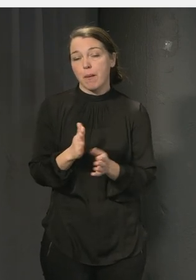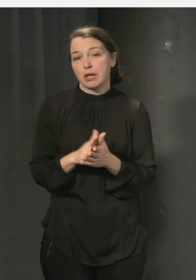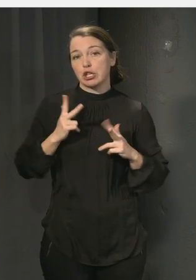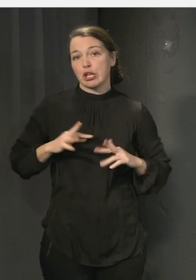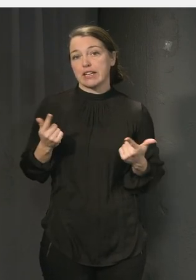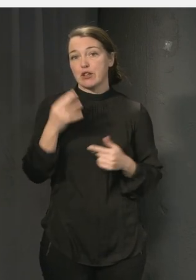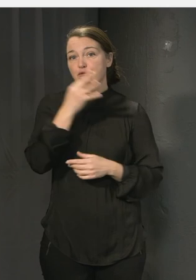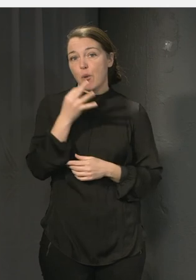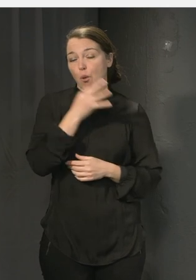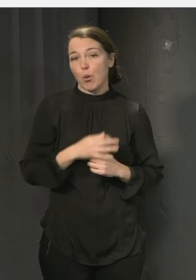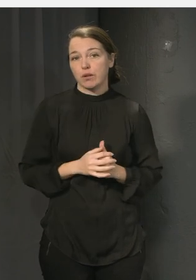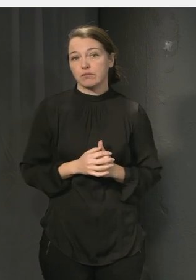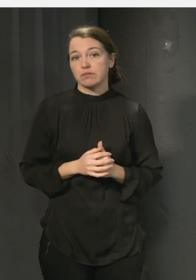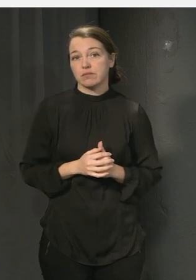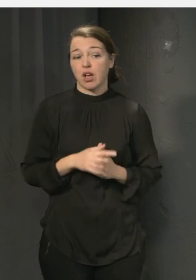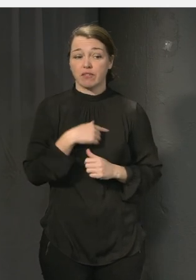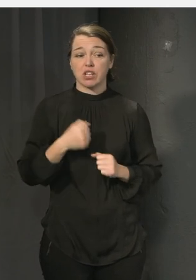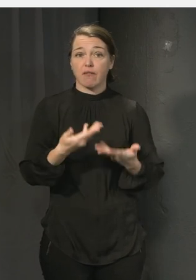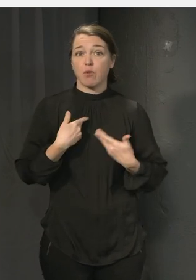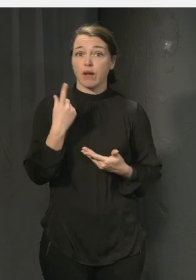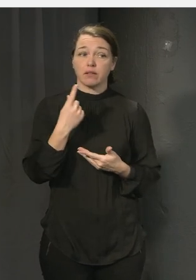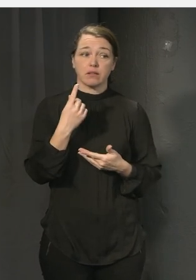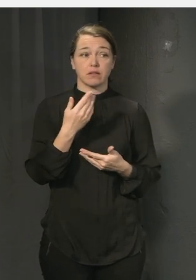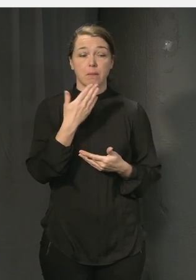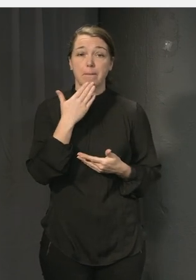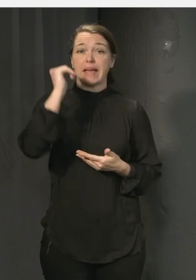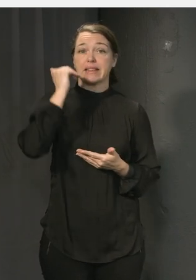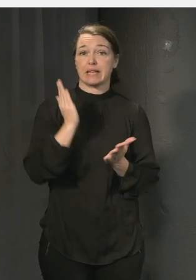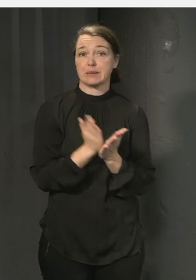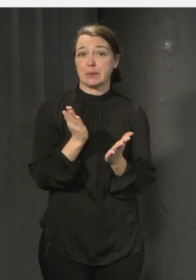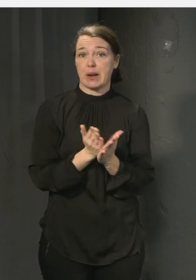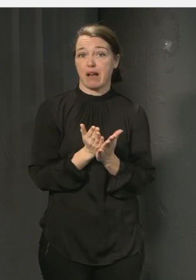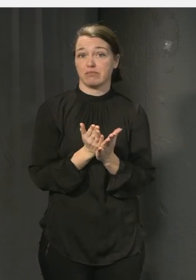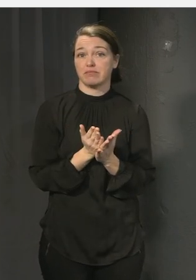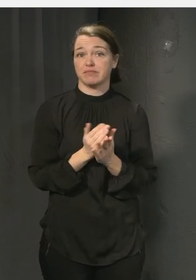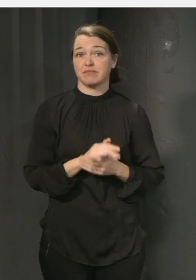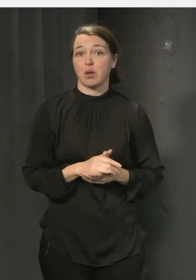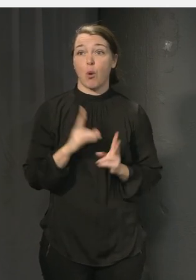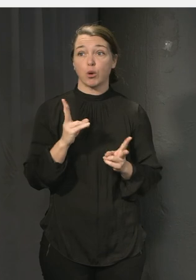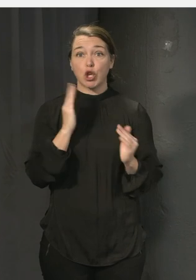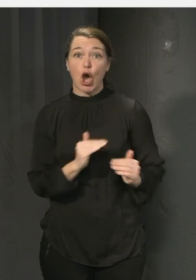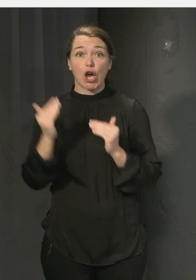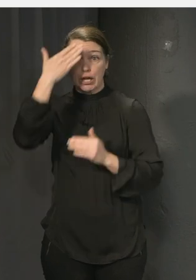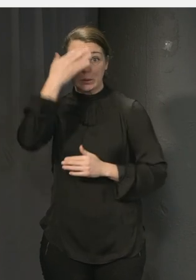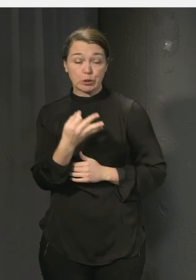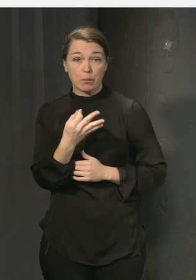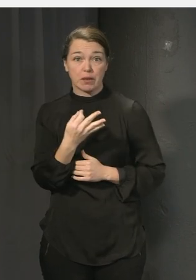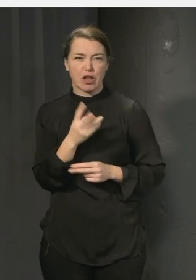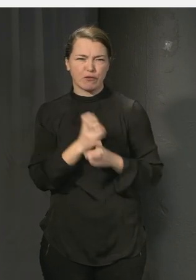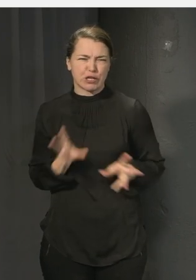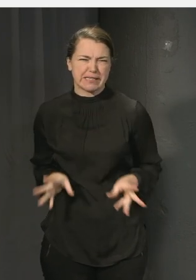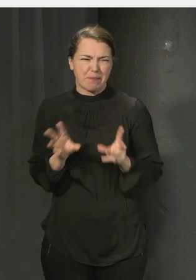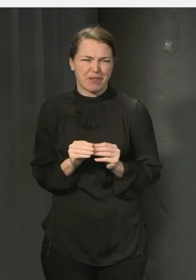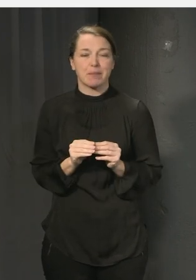för att vi ska få en skola som blir bättre även kunskapsmässigt tänker jag så det är en försökt sammanfattning men hörni